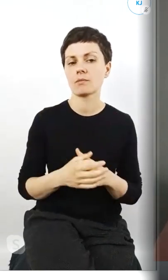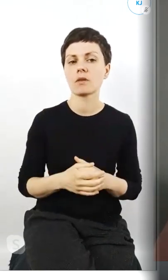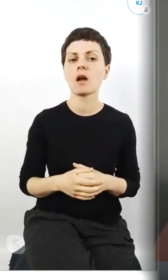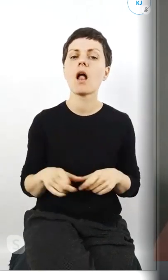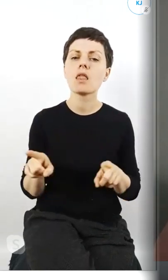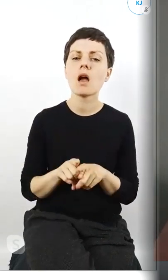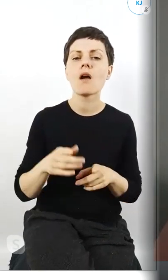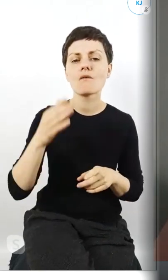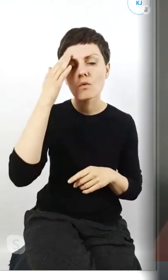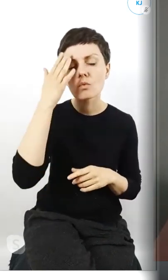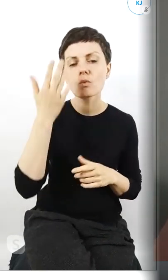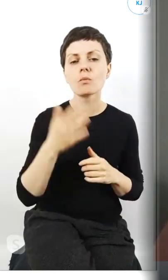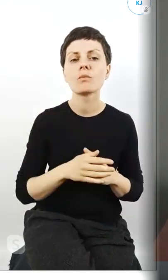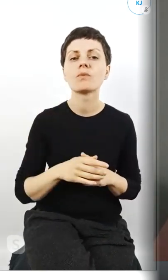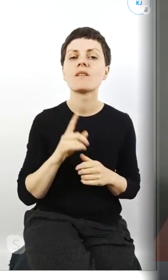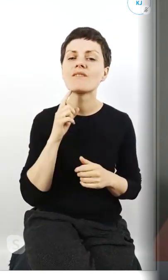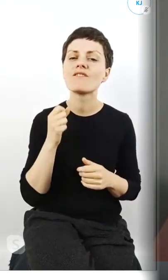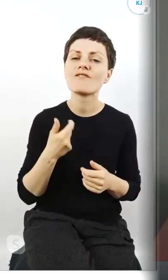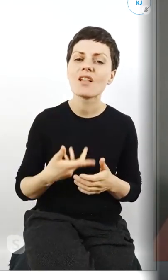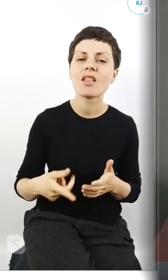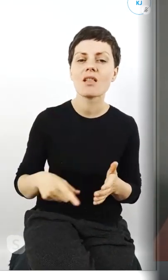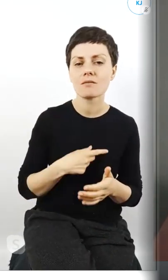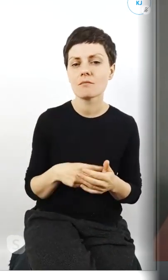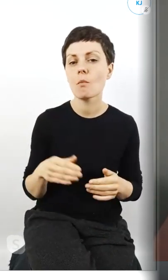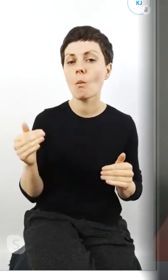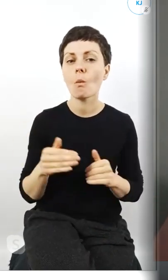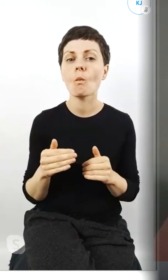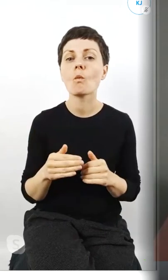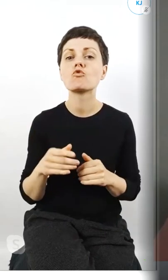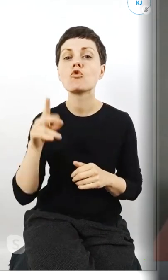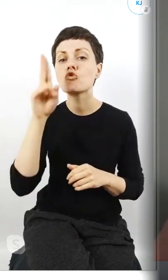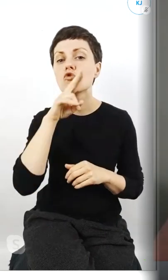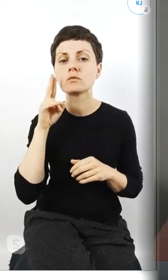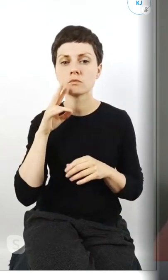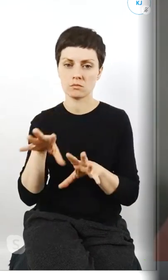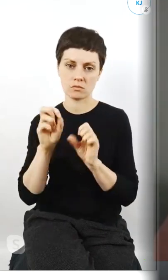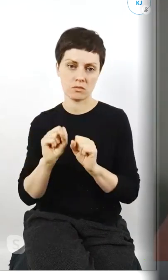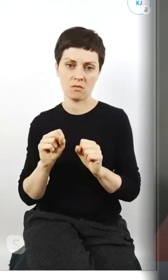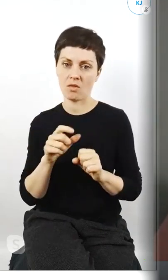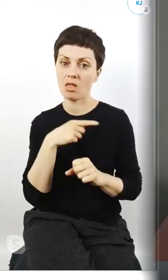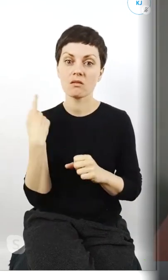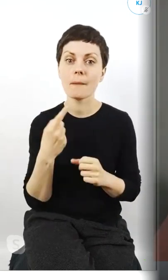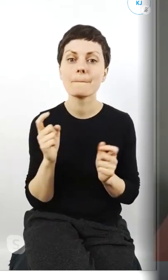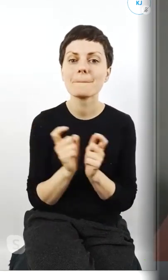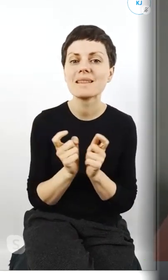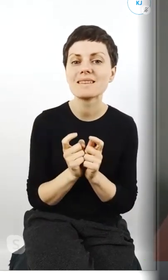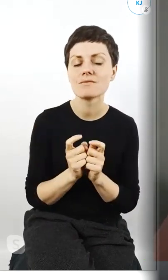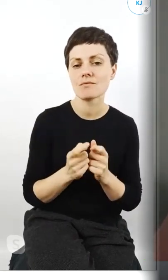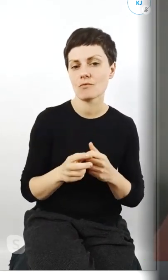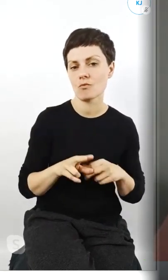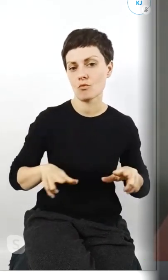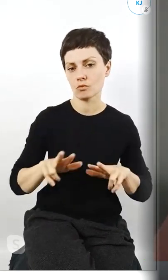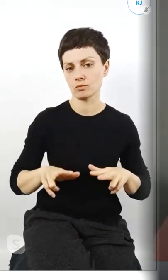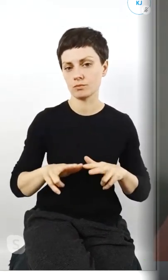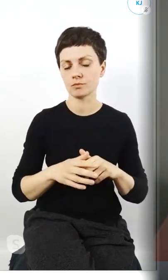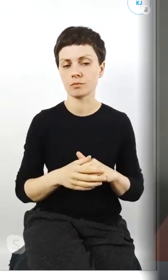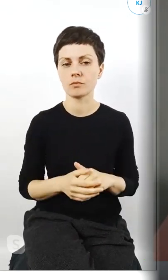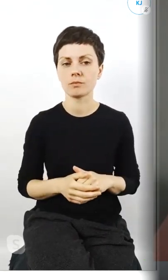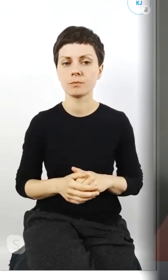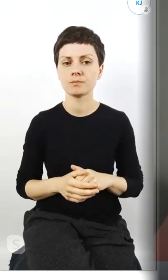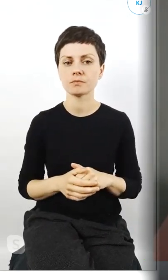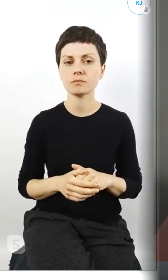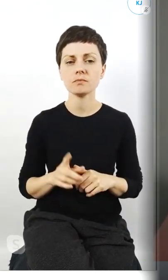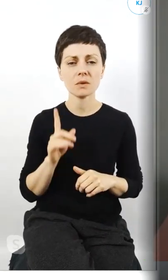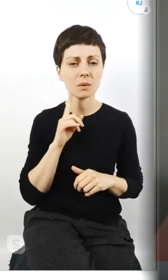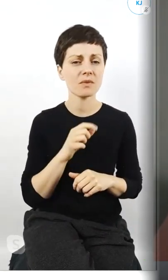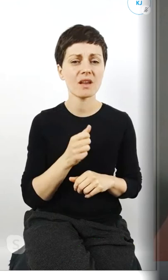wiadomo że wielokrotnie to odbierać mogą chociażby rodzice nasi bliscy bo no z wieloma